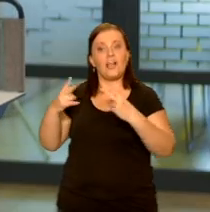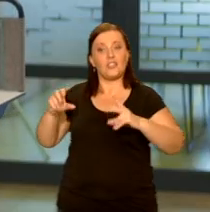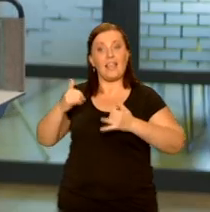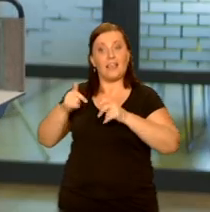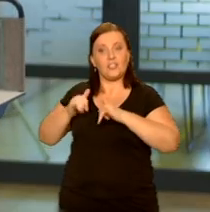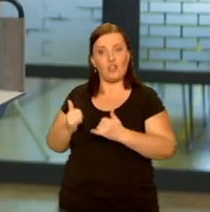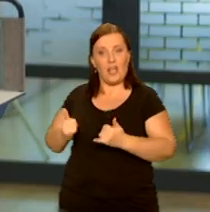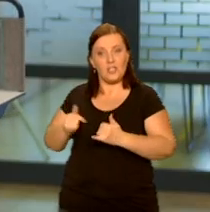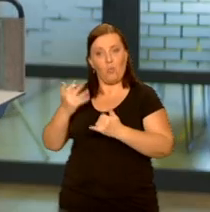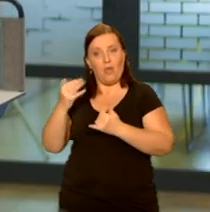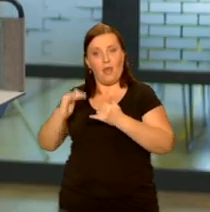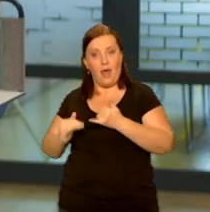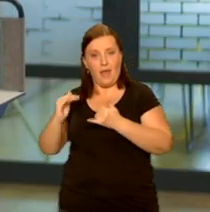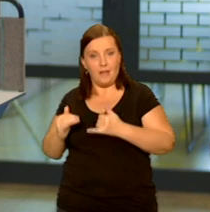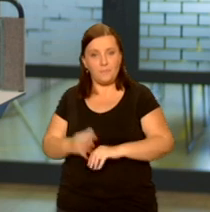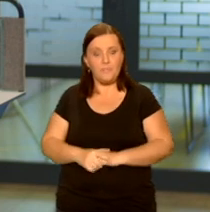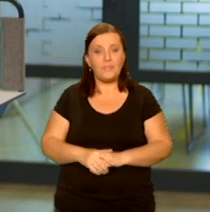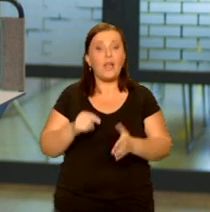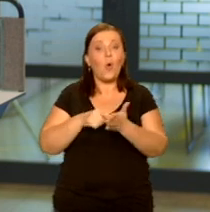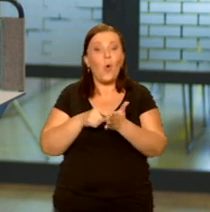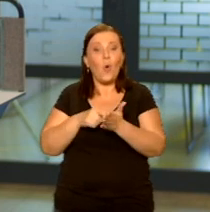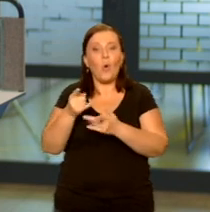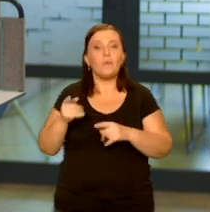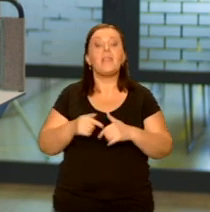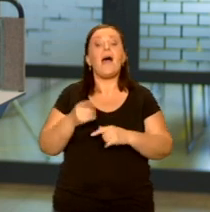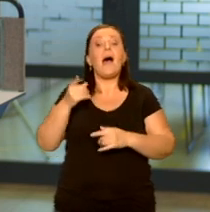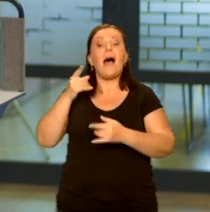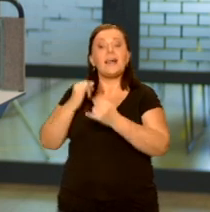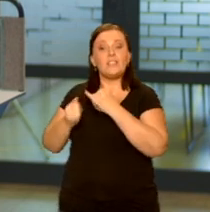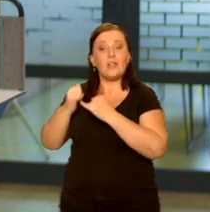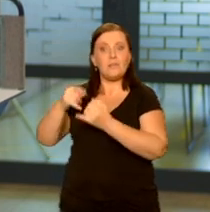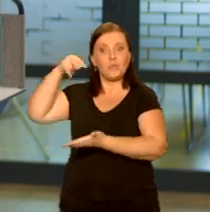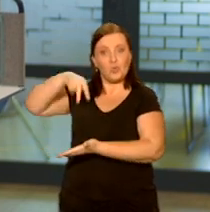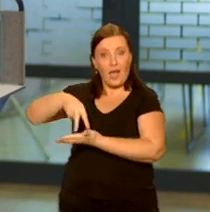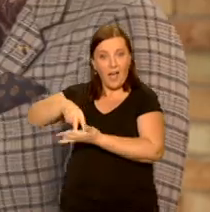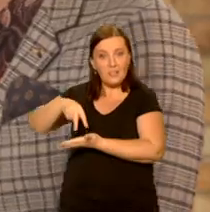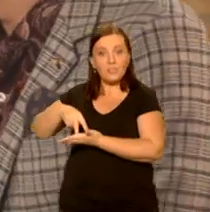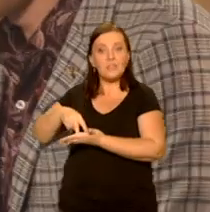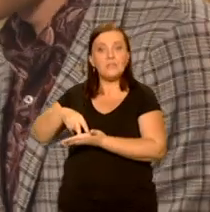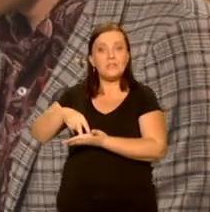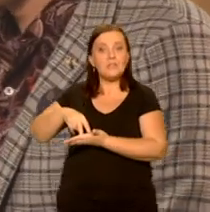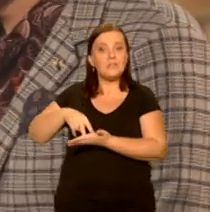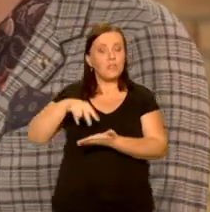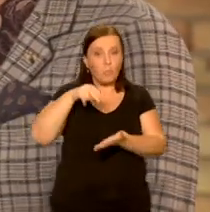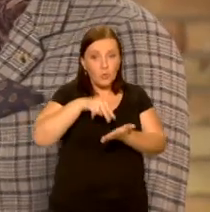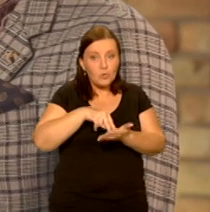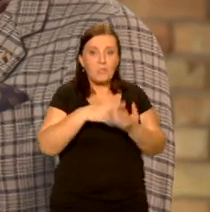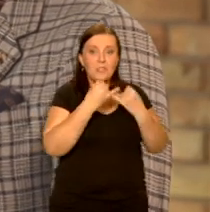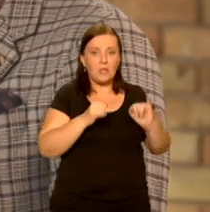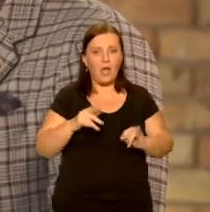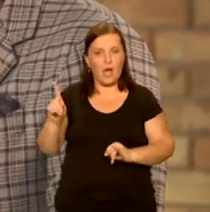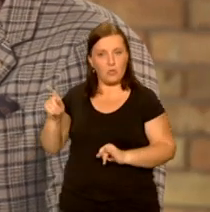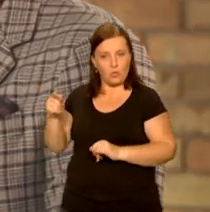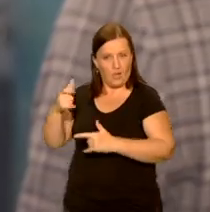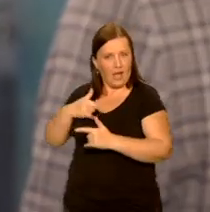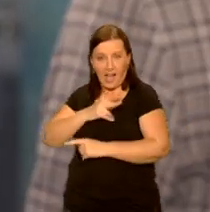Dokładnie to będzie ta wysokość. Na pozycji siedzącej. Na pozycji stojącej, co będzie łatwiej nam to jest przetestować. Nie jest tak, że mogę dowolne krzesło do